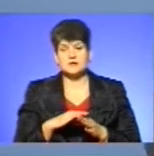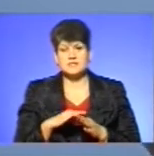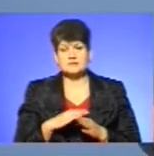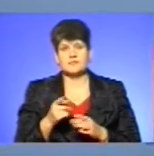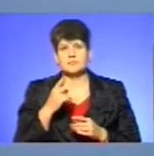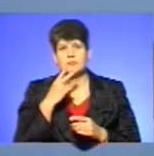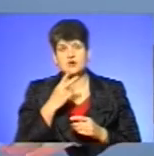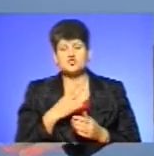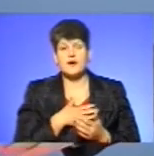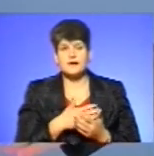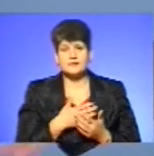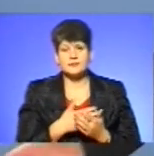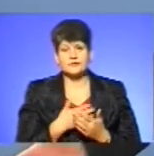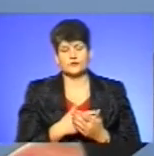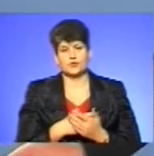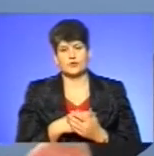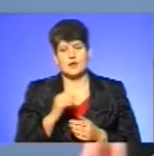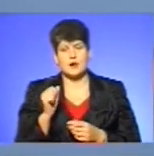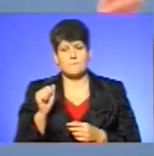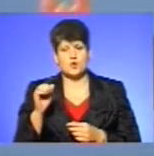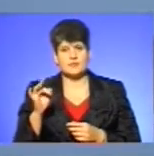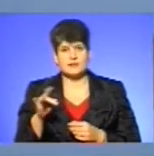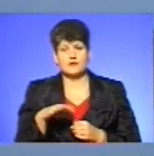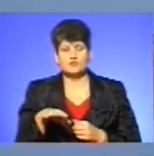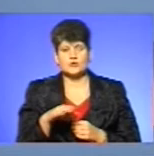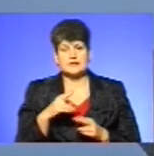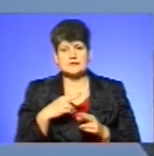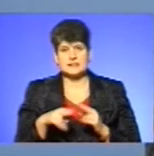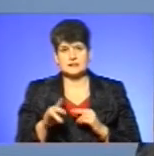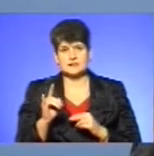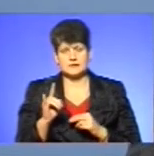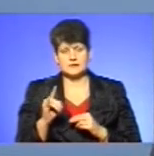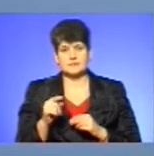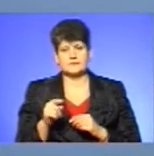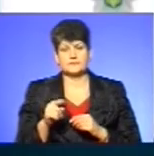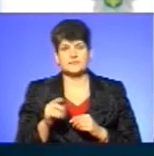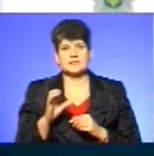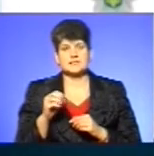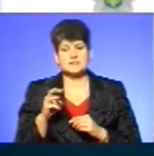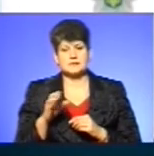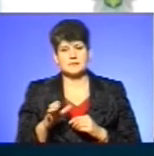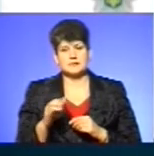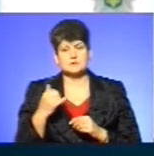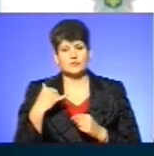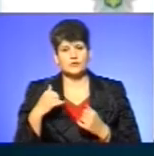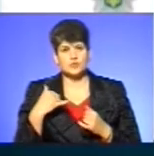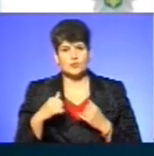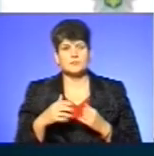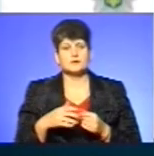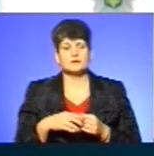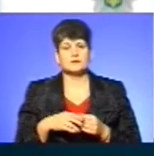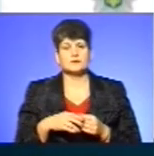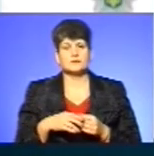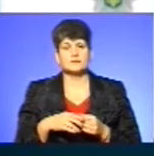активного абонента в зоні зникнення тієї дитини. Тобто, вибухаються якісь дзвінки, смс-повідомлення? Повідомлення, використання інтернету? Так.